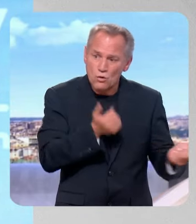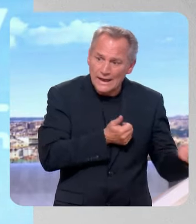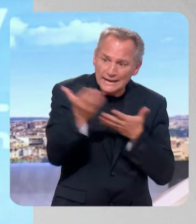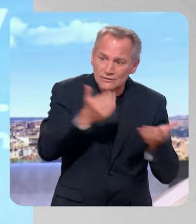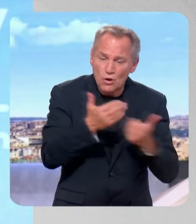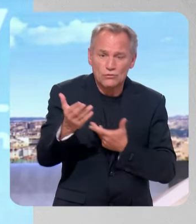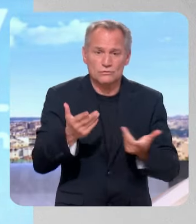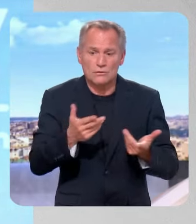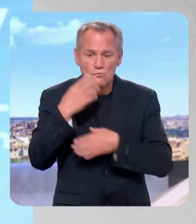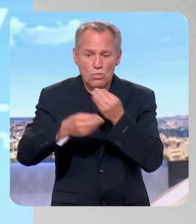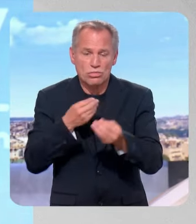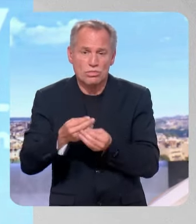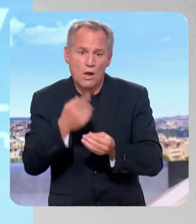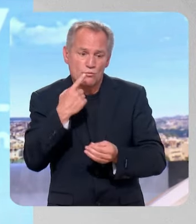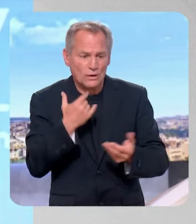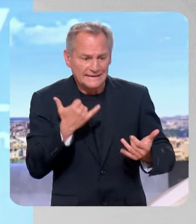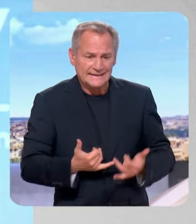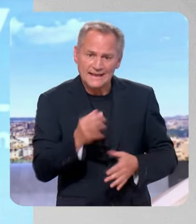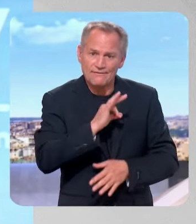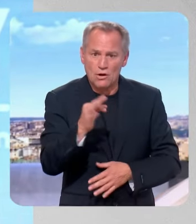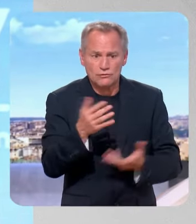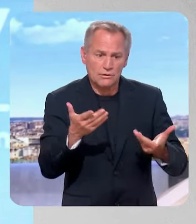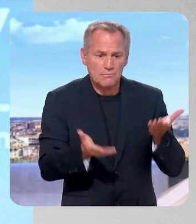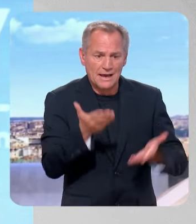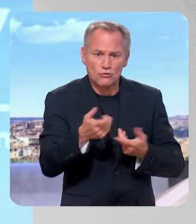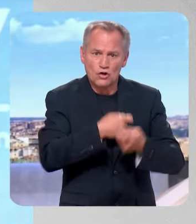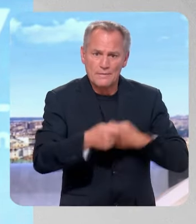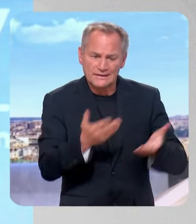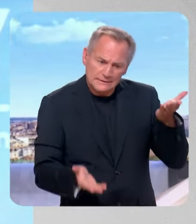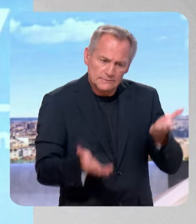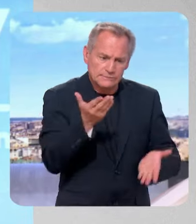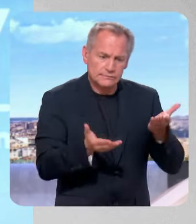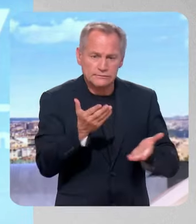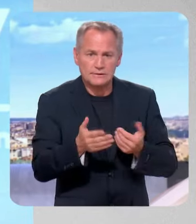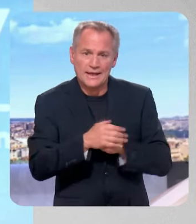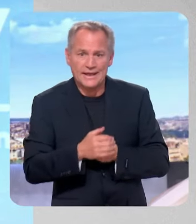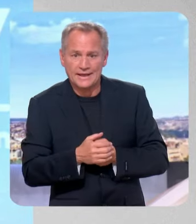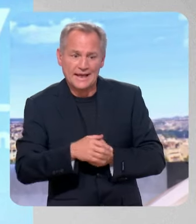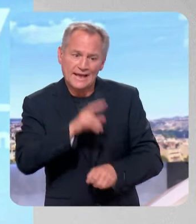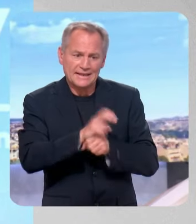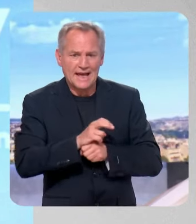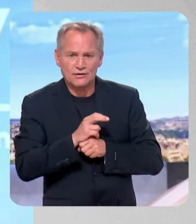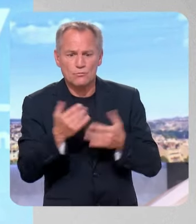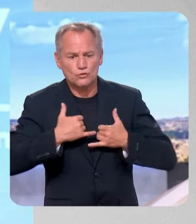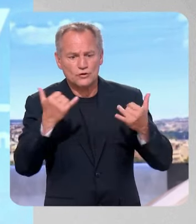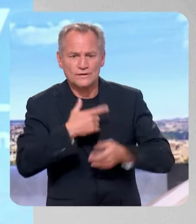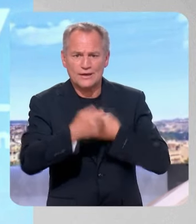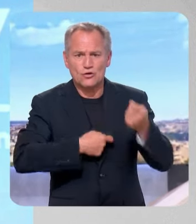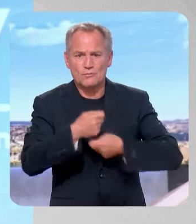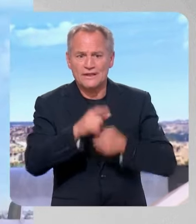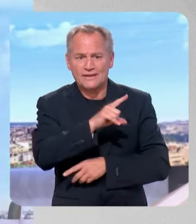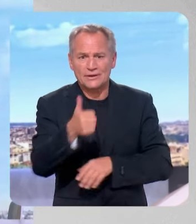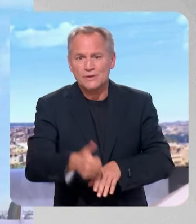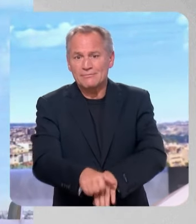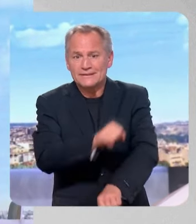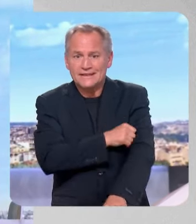frontières, rééquilibrer notre planche commerciale, et rester une grande puissance économique au XXIe siècle. Et je le dis, la chance historique, c'est qu